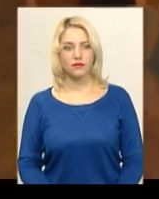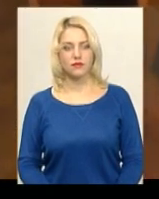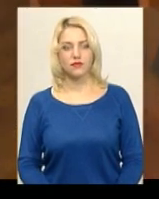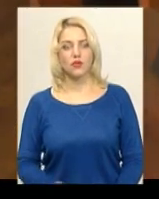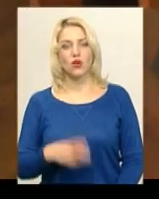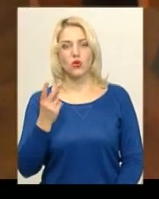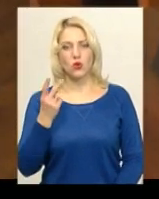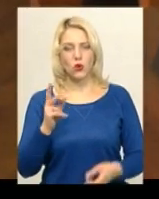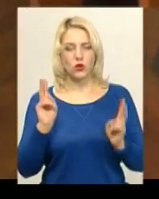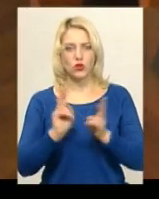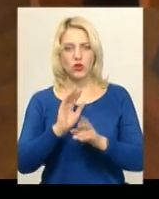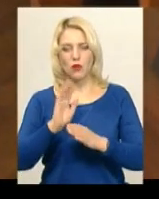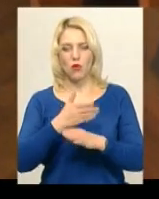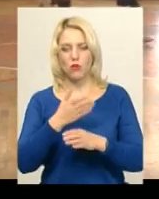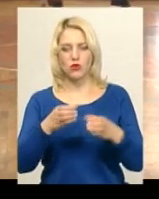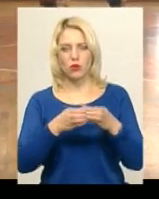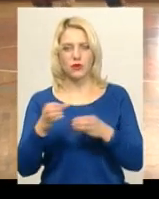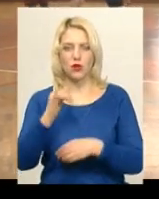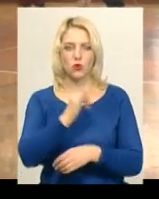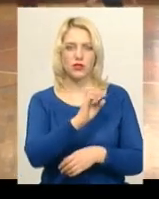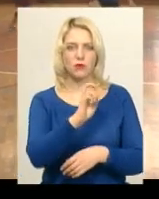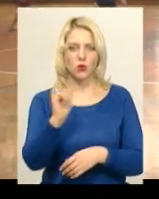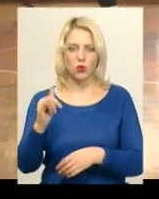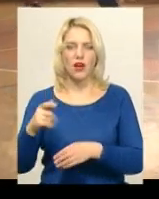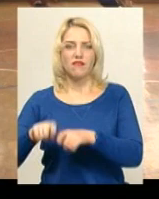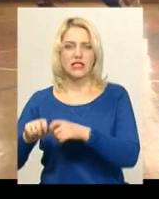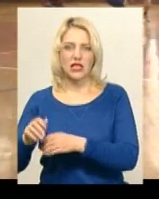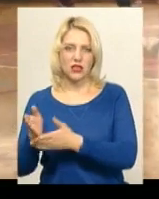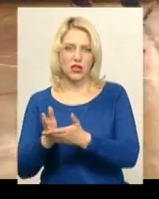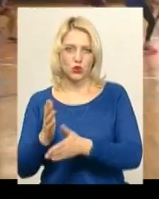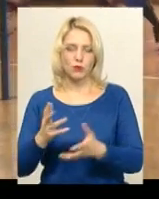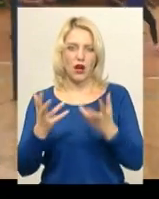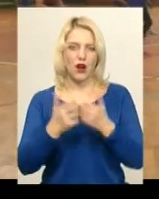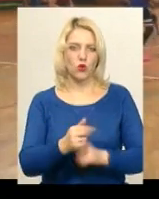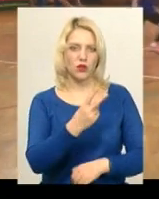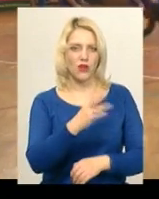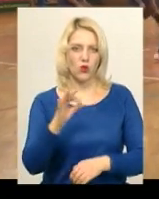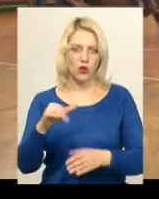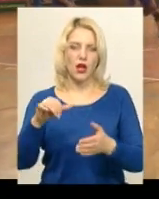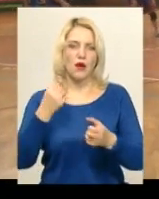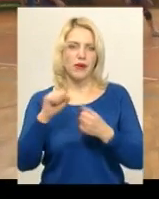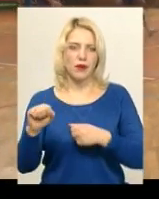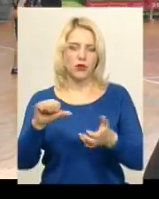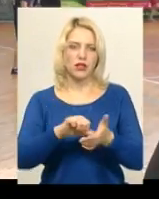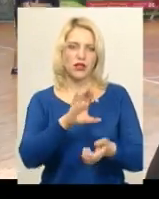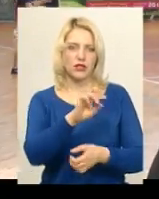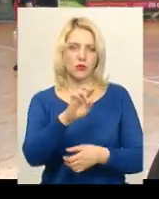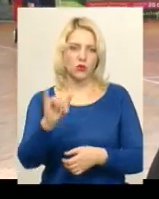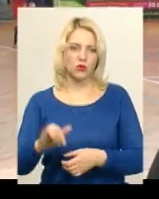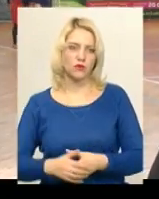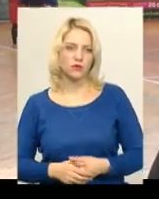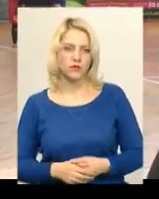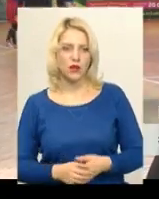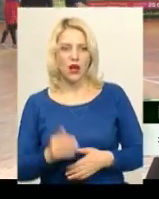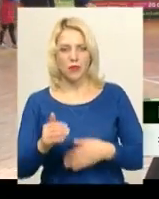Друга зустріч – поміж командами ОСБУ та Державної фіскальної служби. З рахунком 2-0 перемогли представники Служби безпеки. Плавані